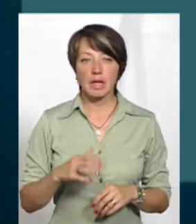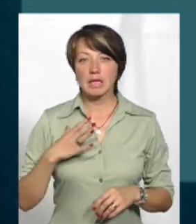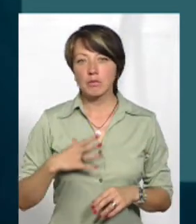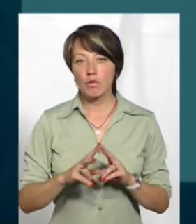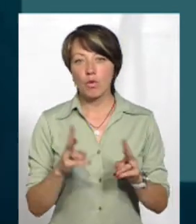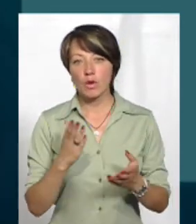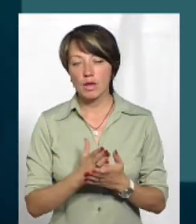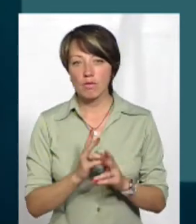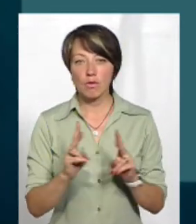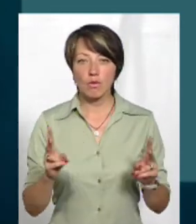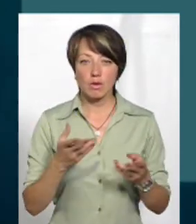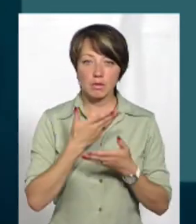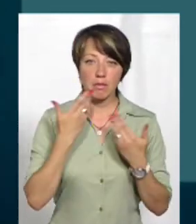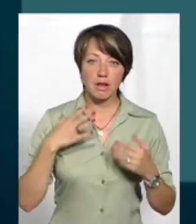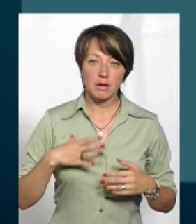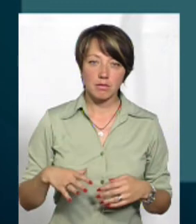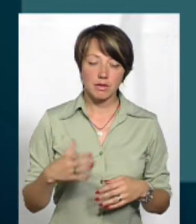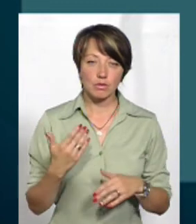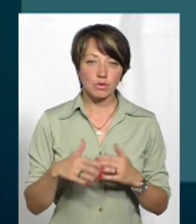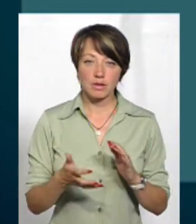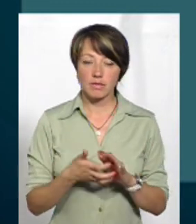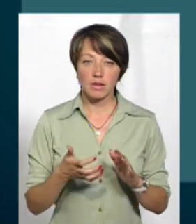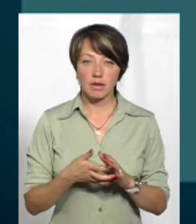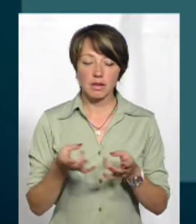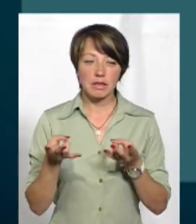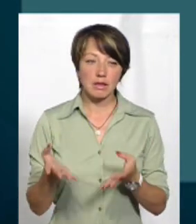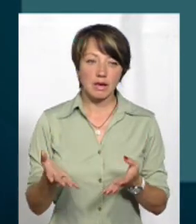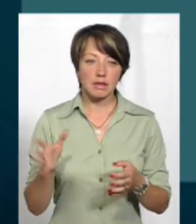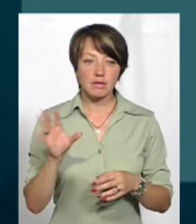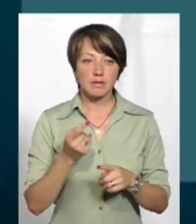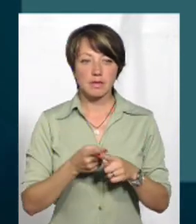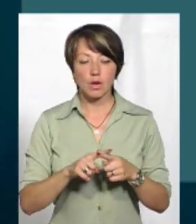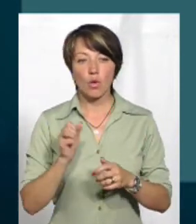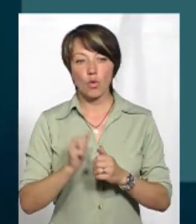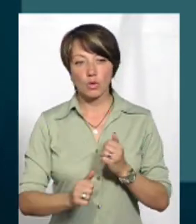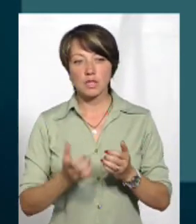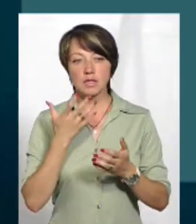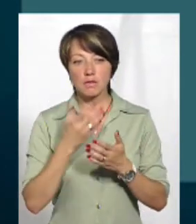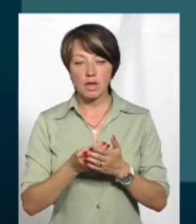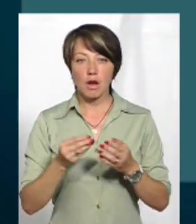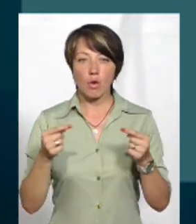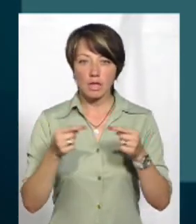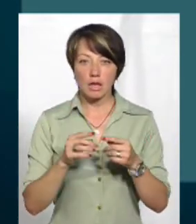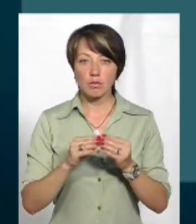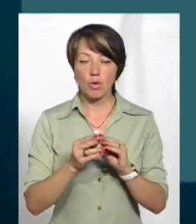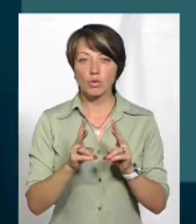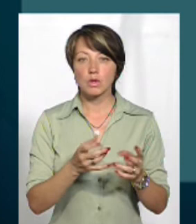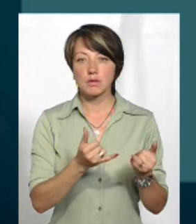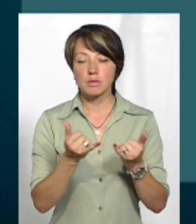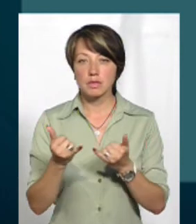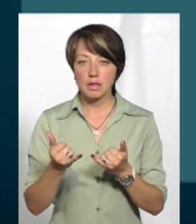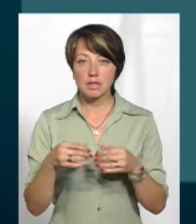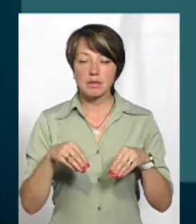кого є терпіння, у кого вже терпіння не вистачало, вони кидали це все. Кожна своя конкретна проблема. В того забезпечення